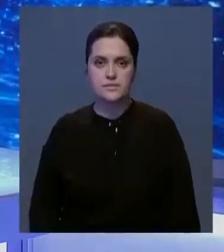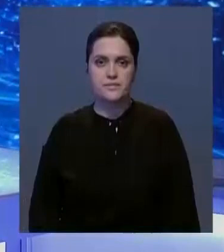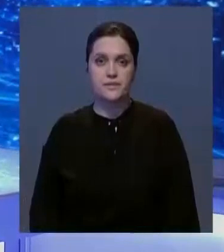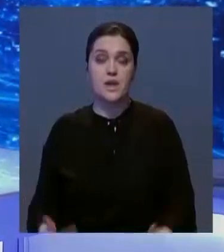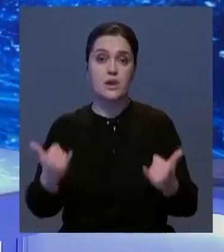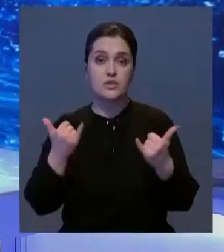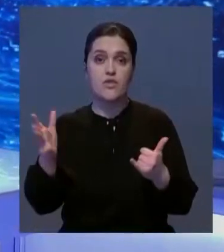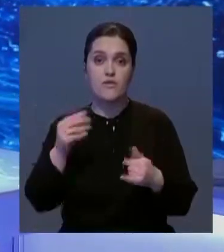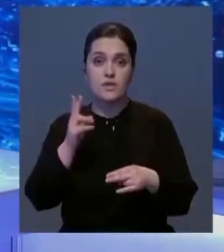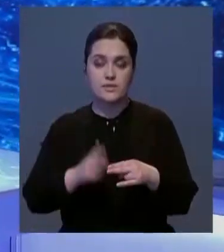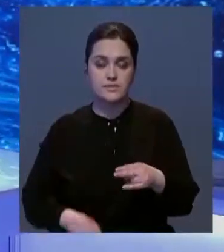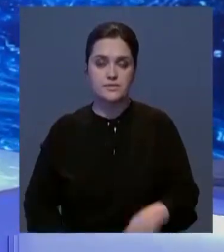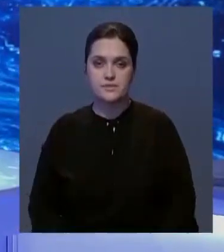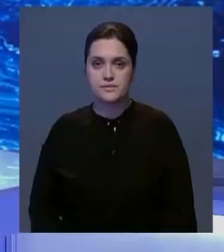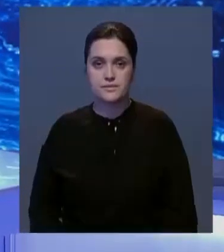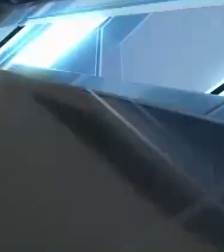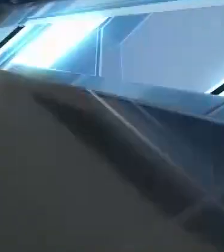И к этому сейчас у нас все. Всего доброго.